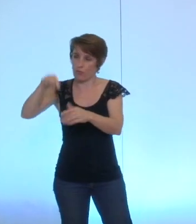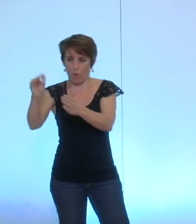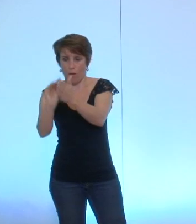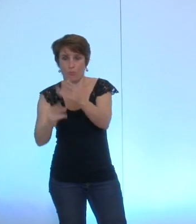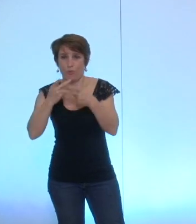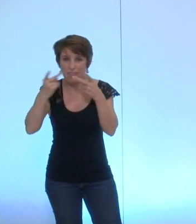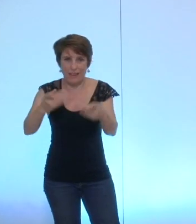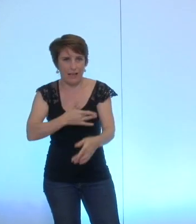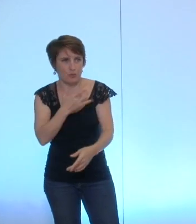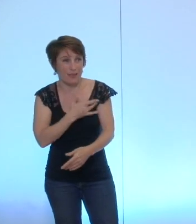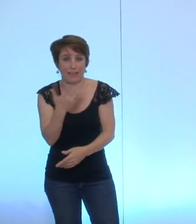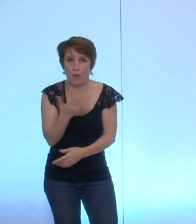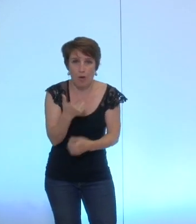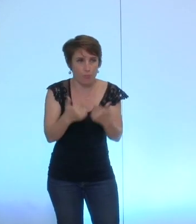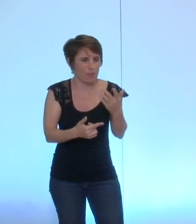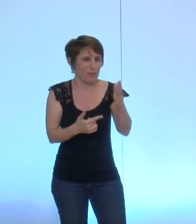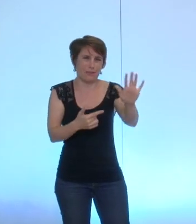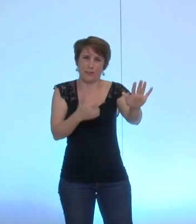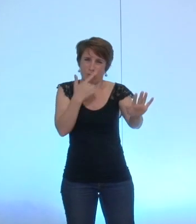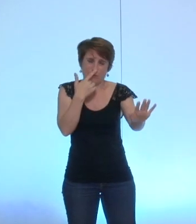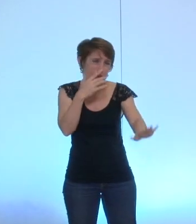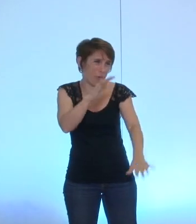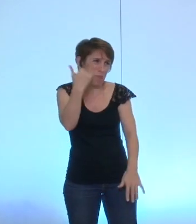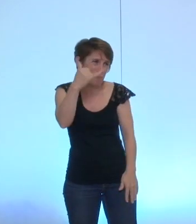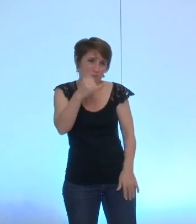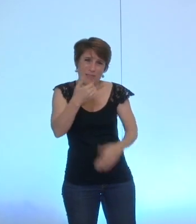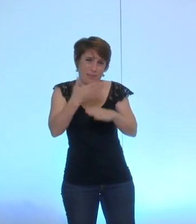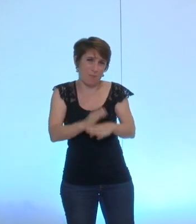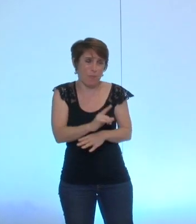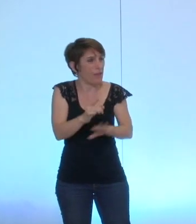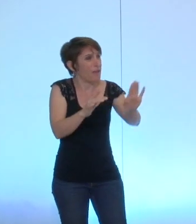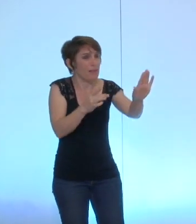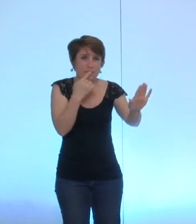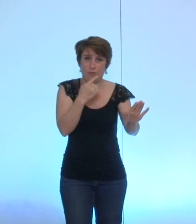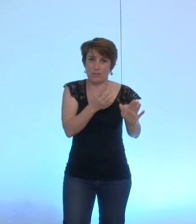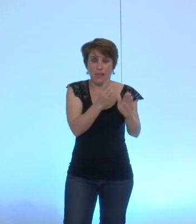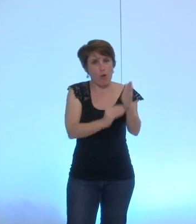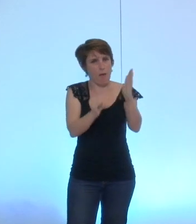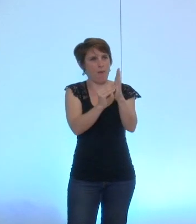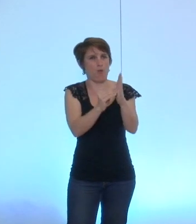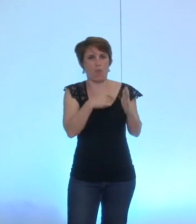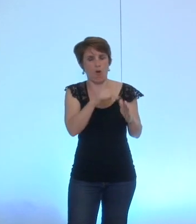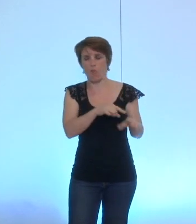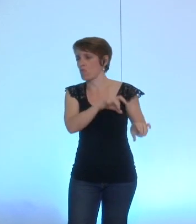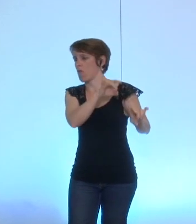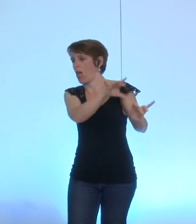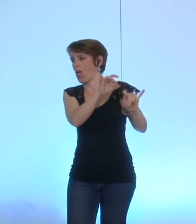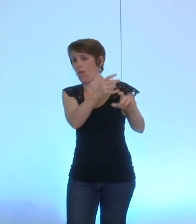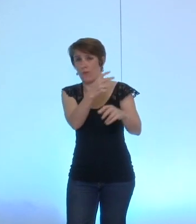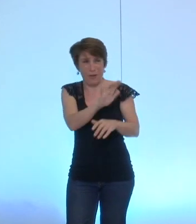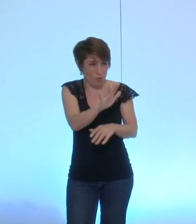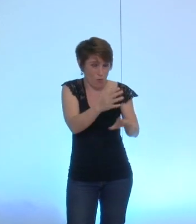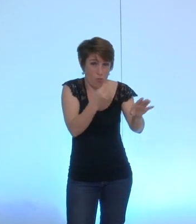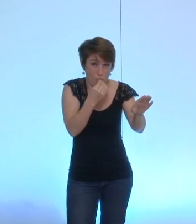'ensemble de ces éléments sur lesquels il faudrait que nous puissions travailler ça ne veut pas dire qu'il n a pas de volonté de travailler ça veut dire qu'il y a un